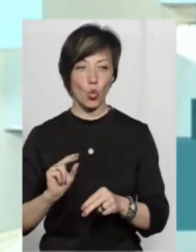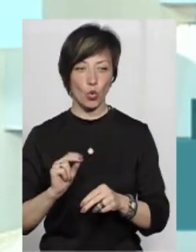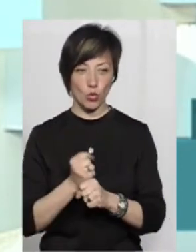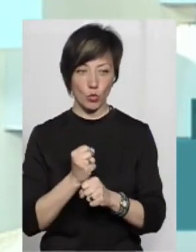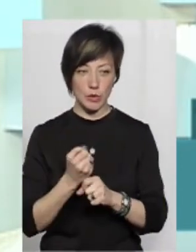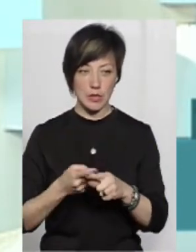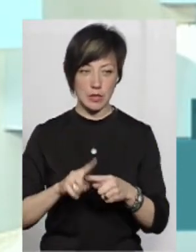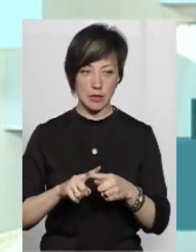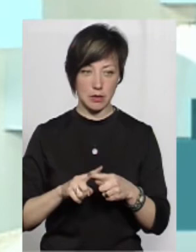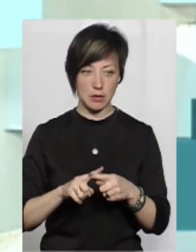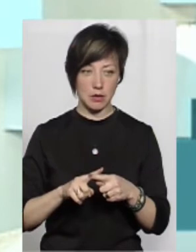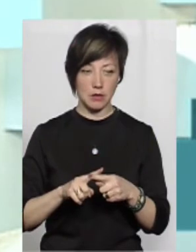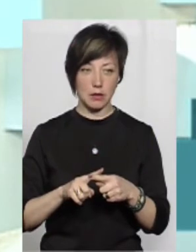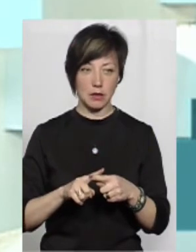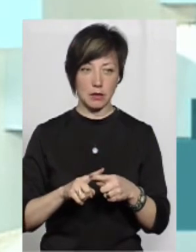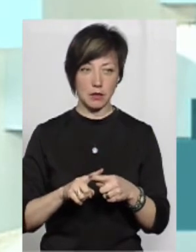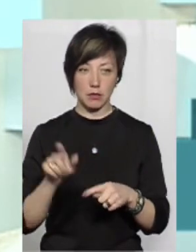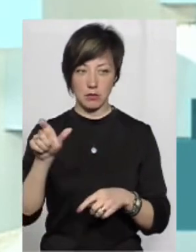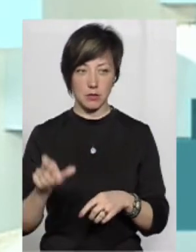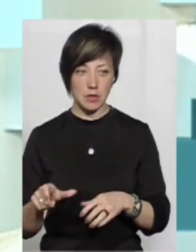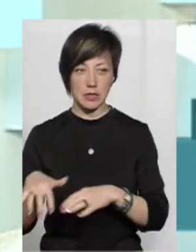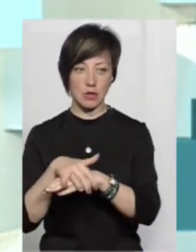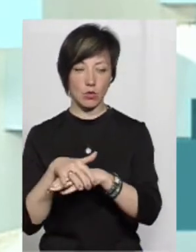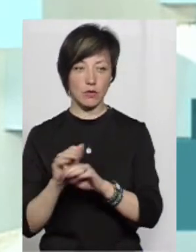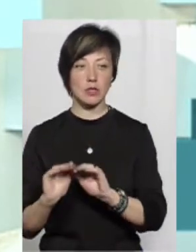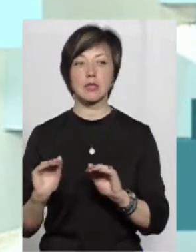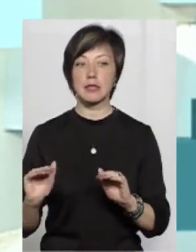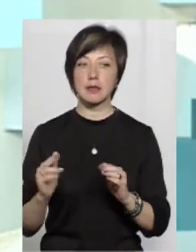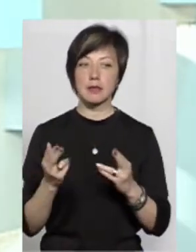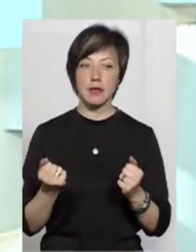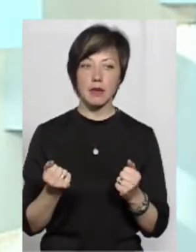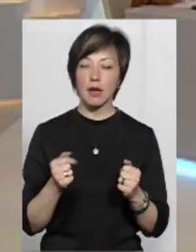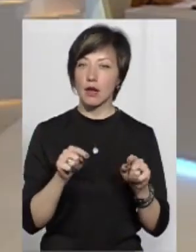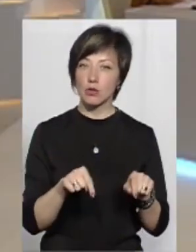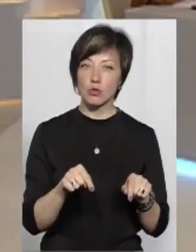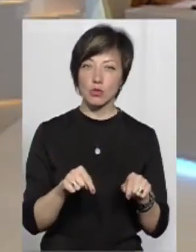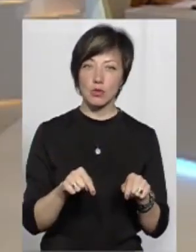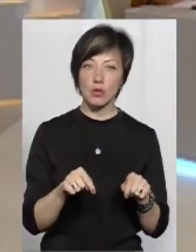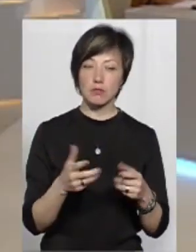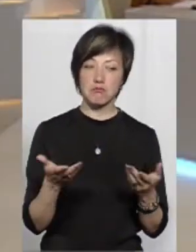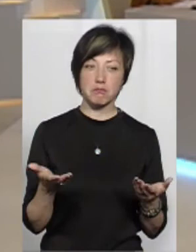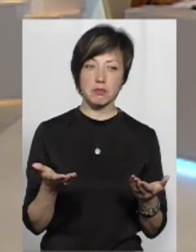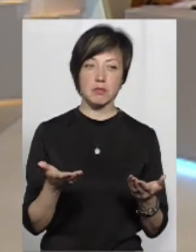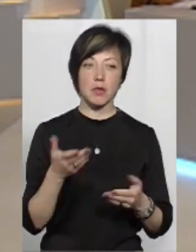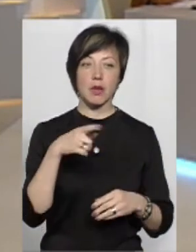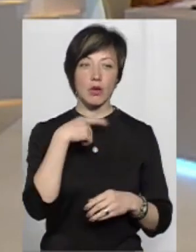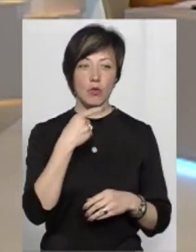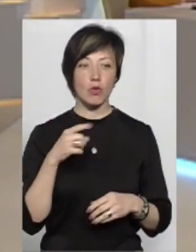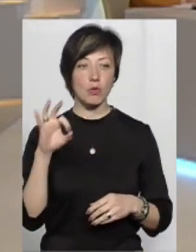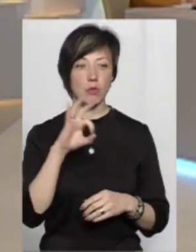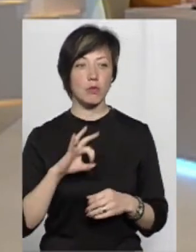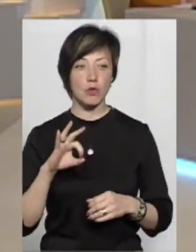хто вчиняє дії. І було вже середовище дітей, так? Так. А тут йдеться, коли… тут йдеться мова,